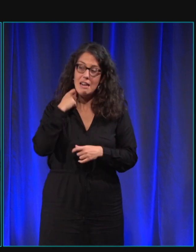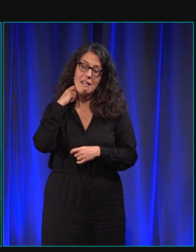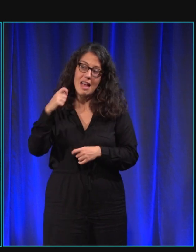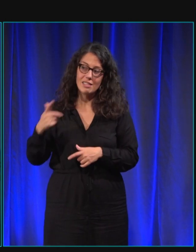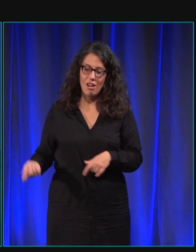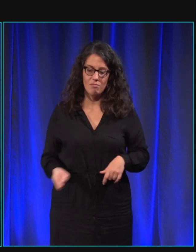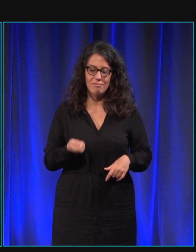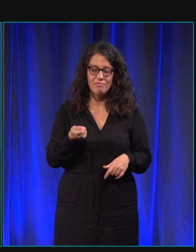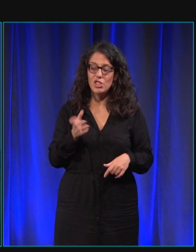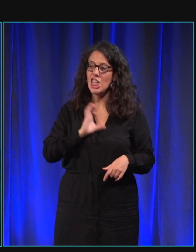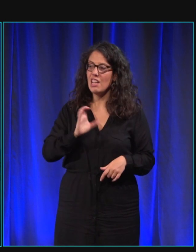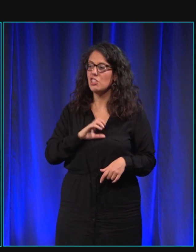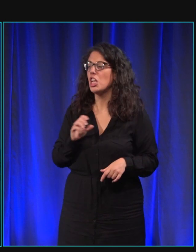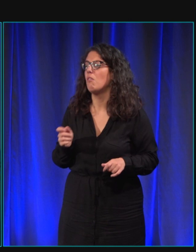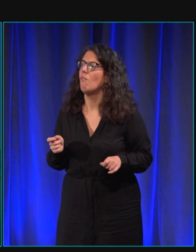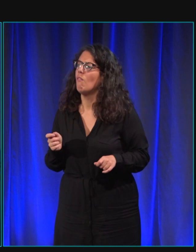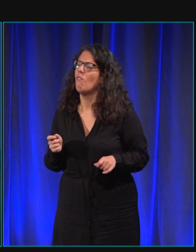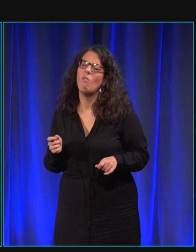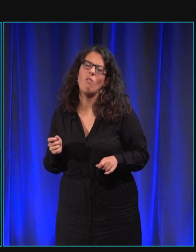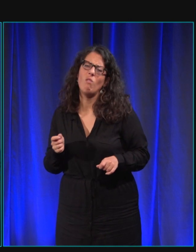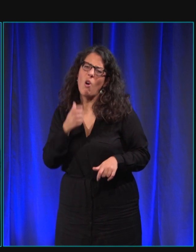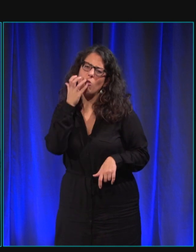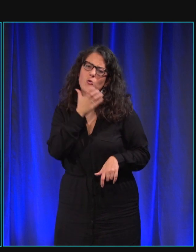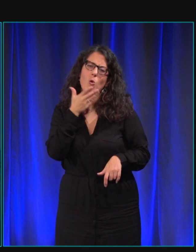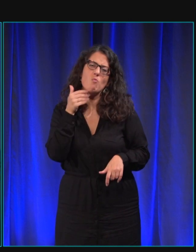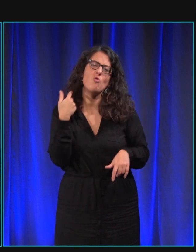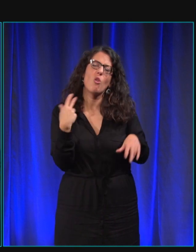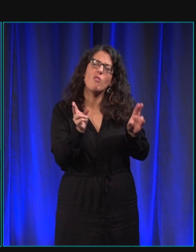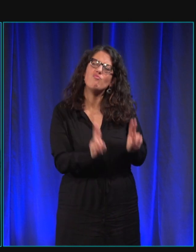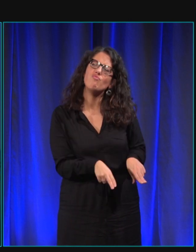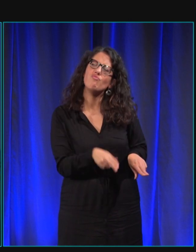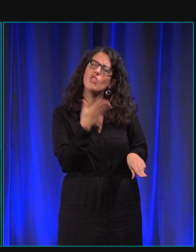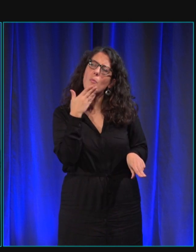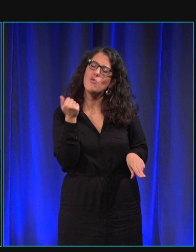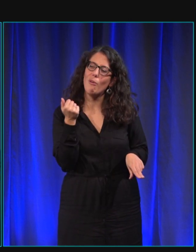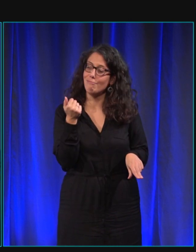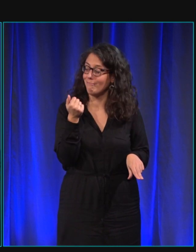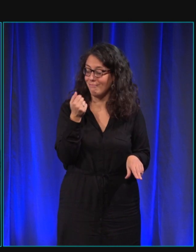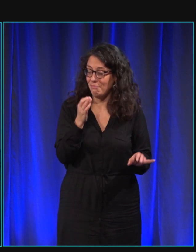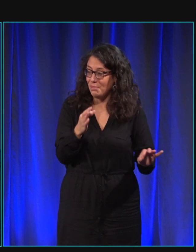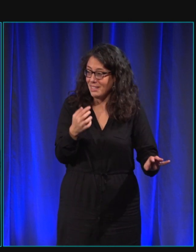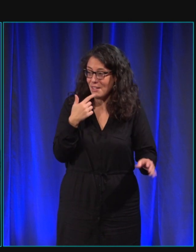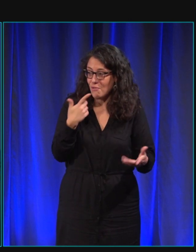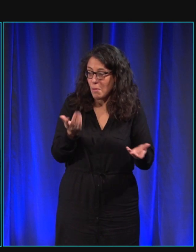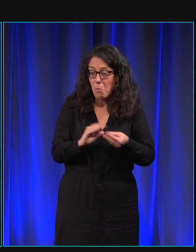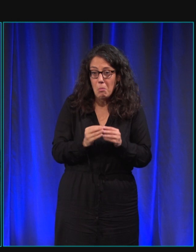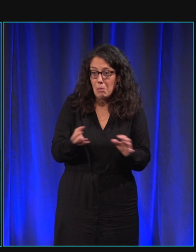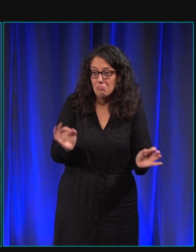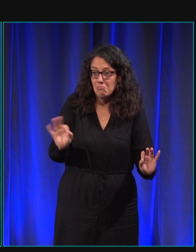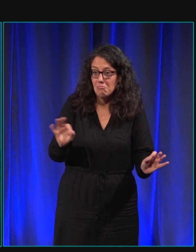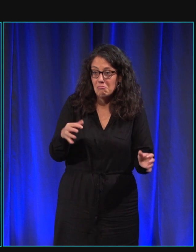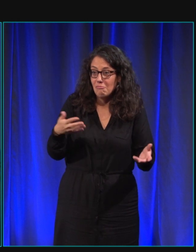en fin de compte il dû se dire je suis peut-être aussi bien au chaud à rester au chaud donc ça c'est il n pas eu de soucis il n pas eu